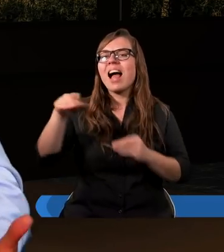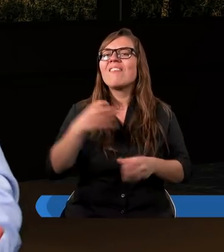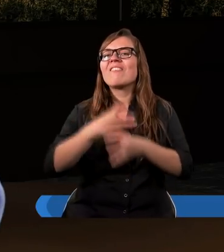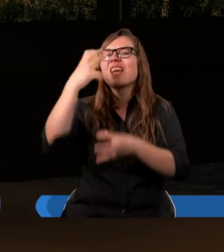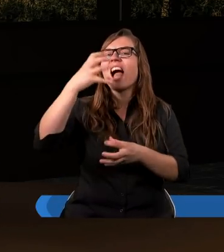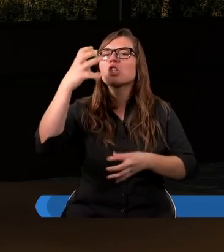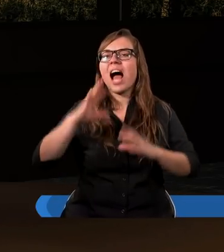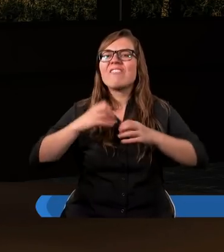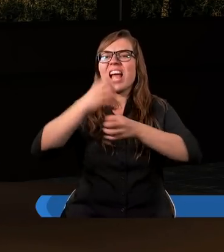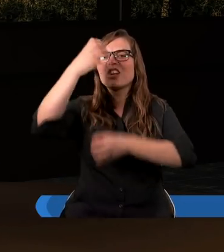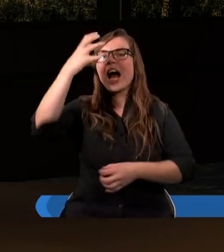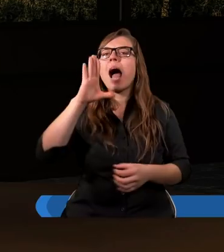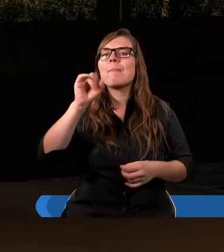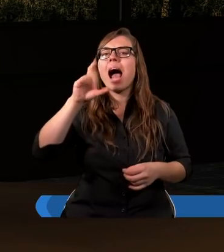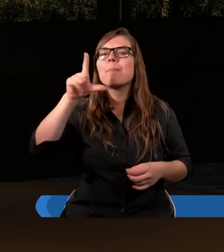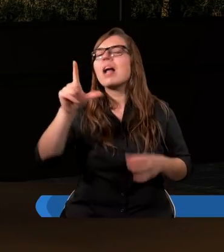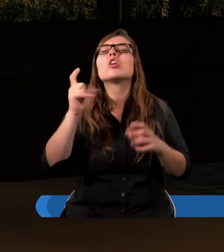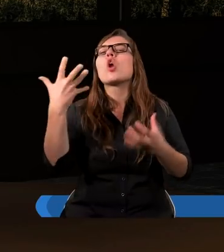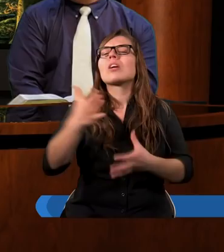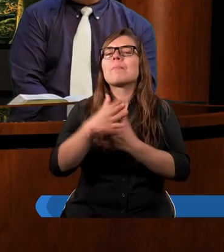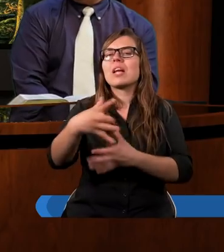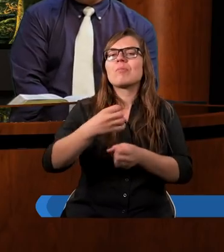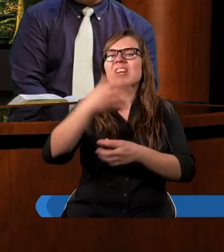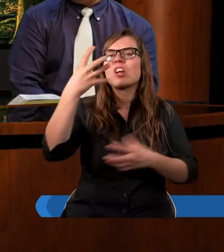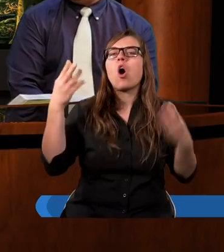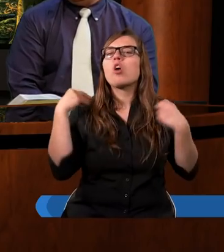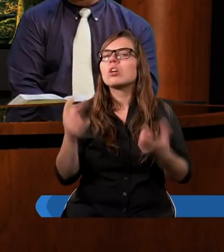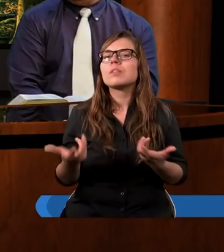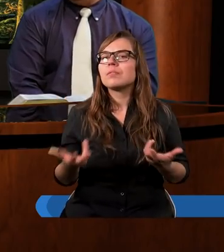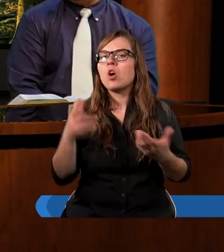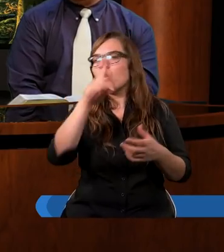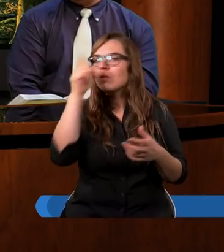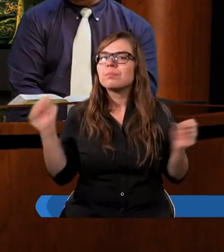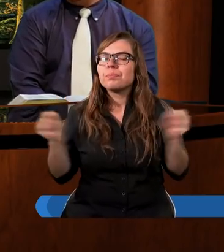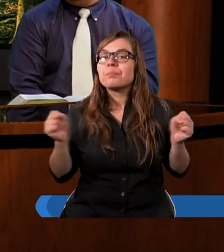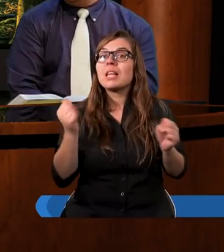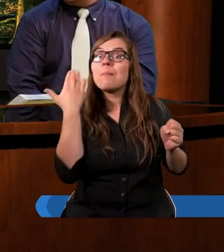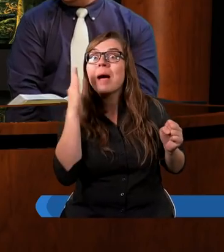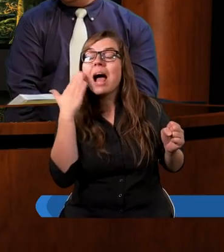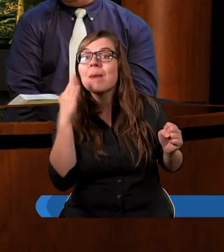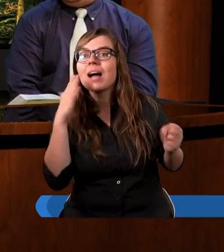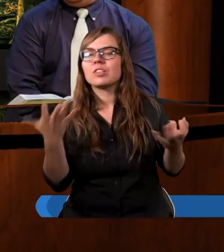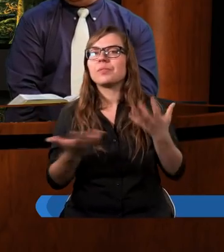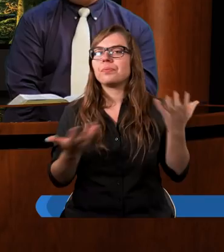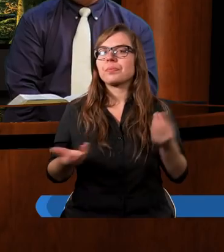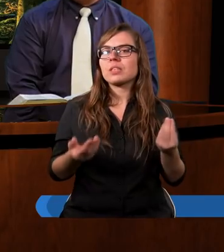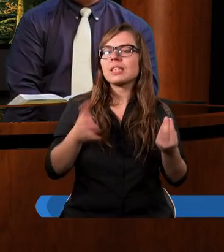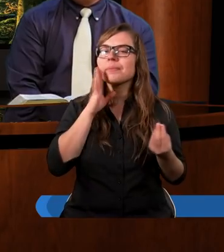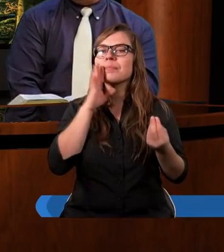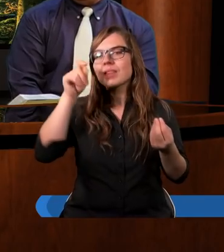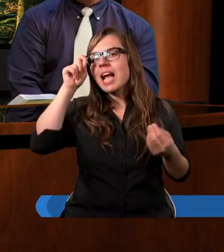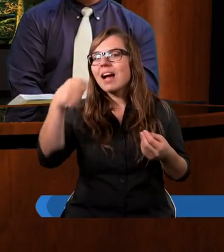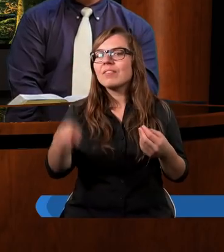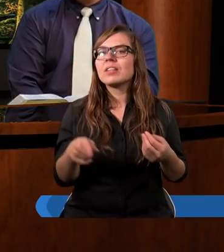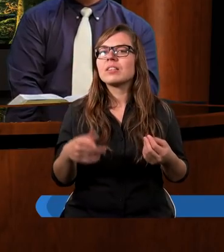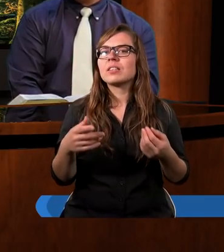ludzie chcieli osiągnąć przez wieżę Babel? Ludzie stali się coraz bardziej, może nazwijmy to,